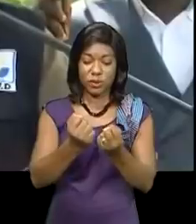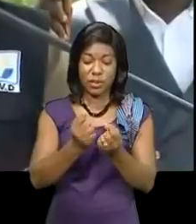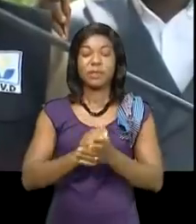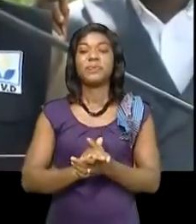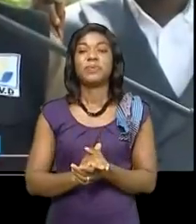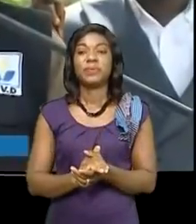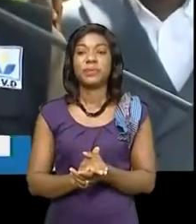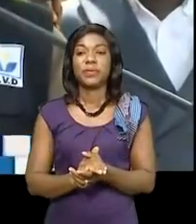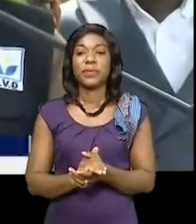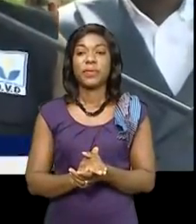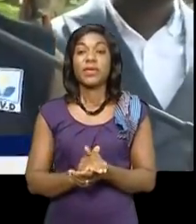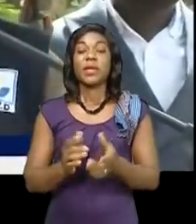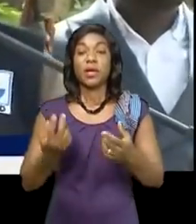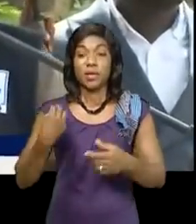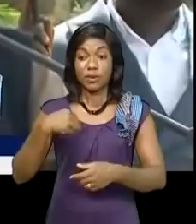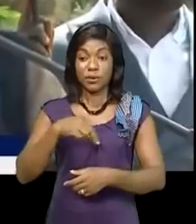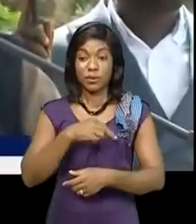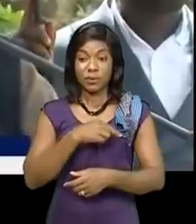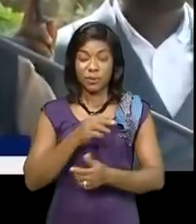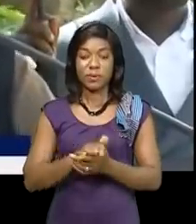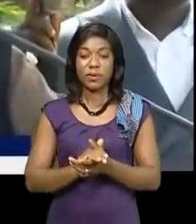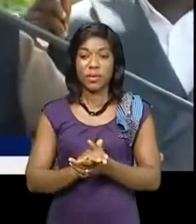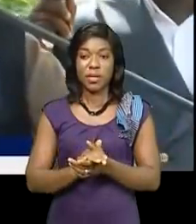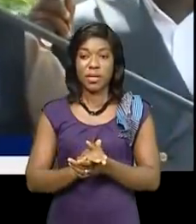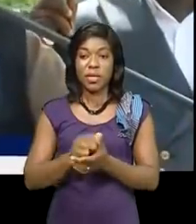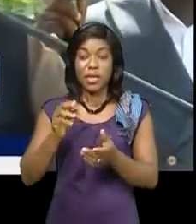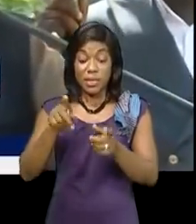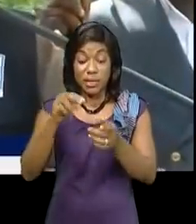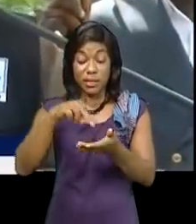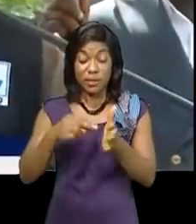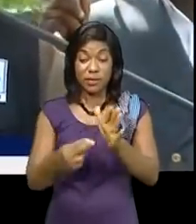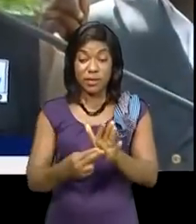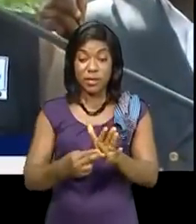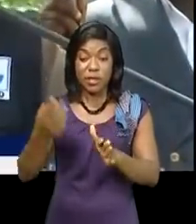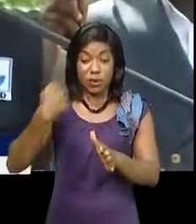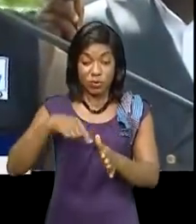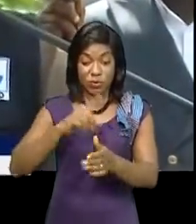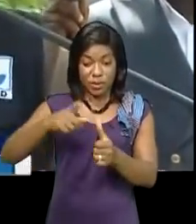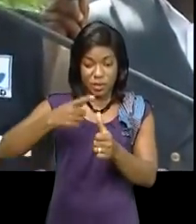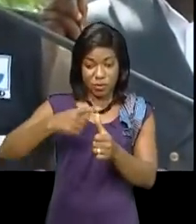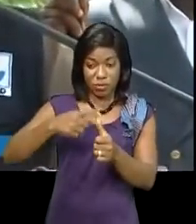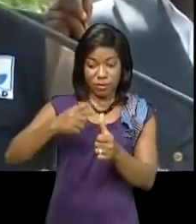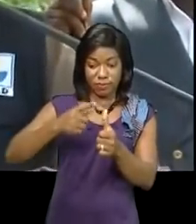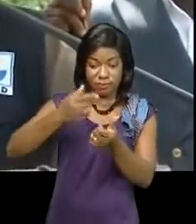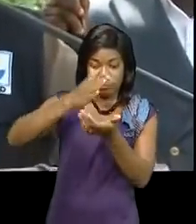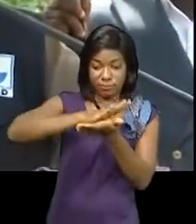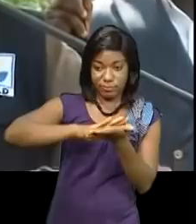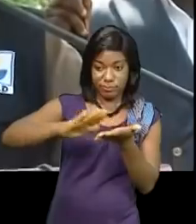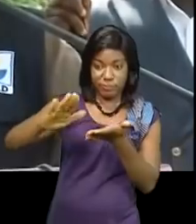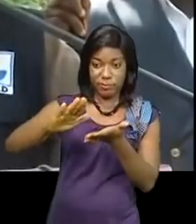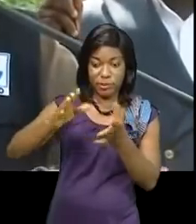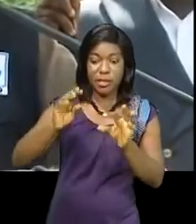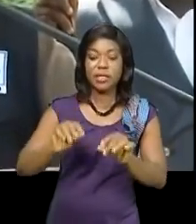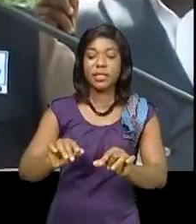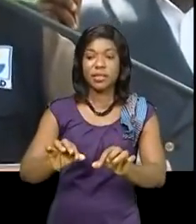contrôles. Les travaux se feront par la structure classique, c'est-à-dire nous avons la couche de base qui va être en 0,4